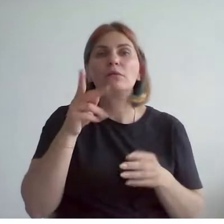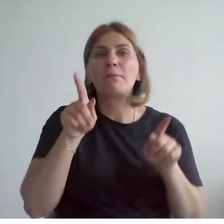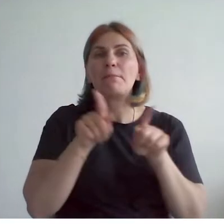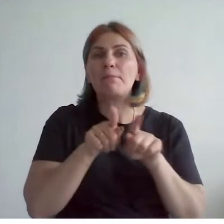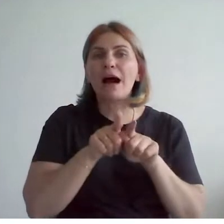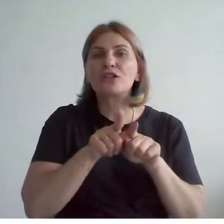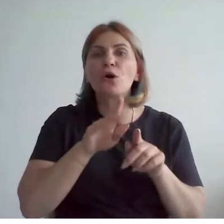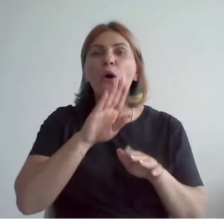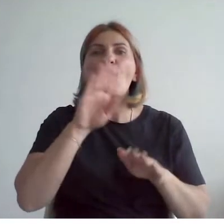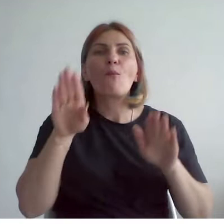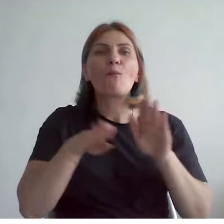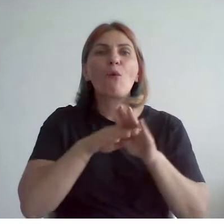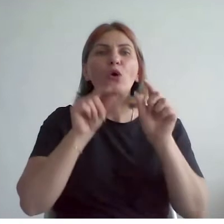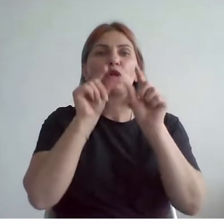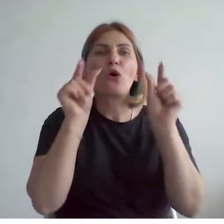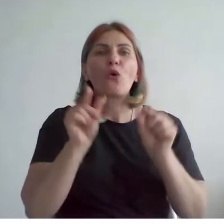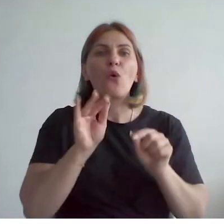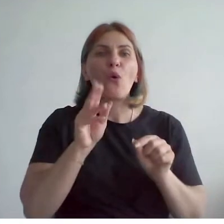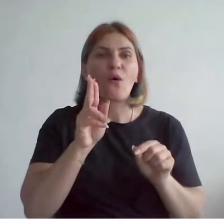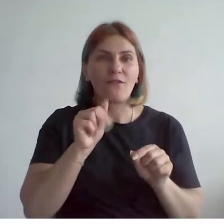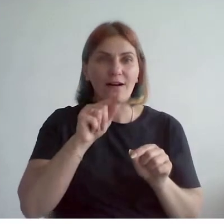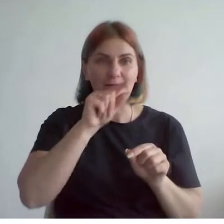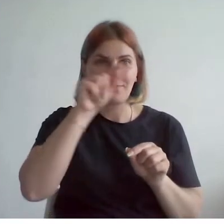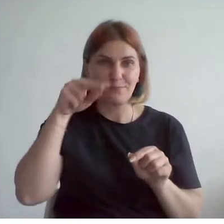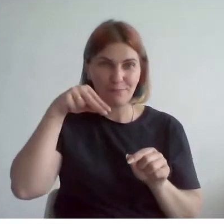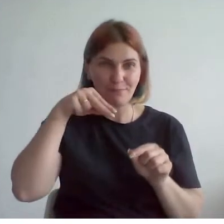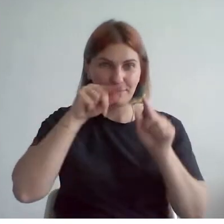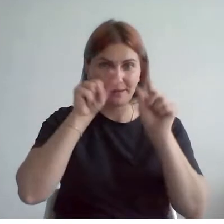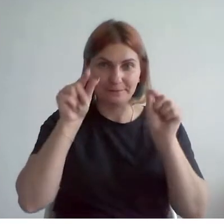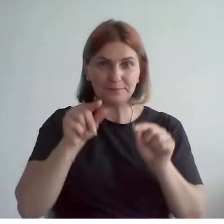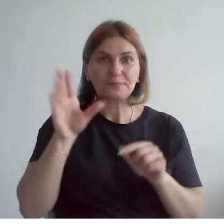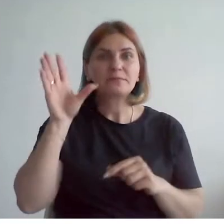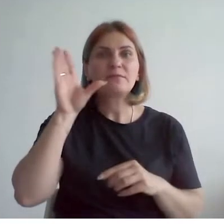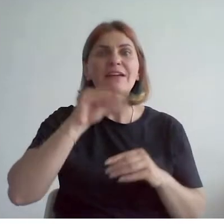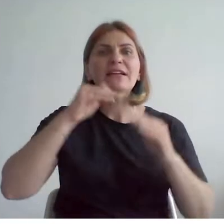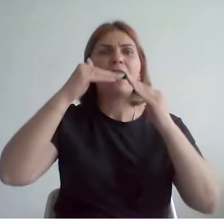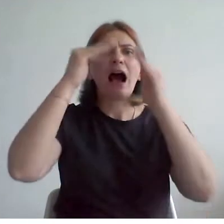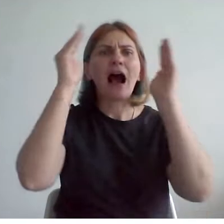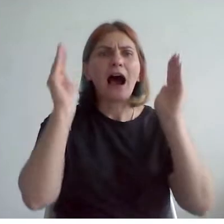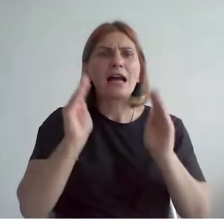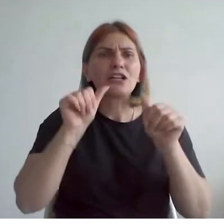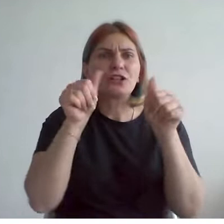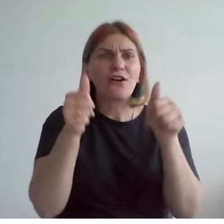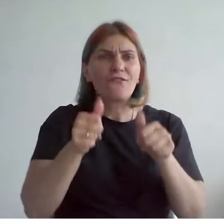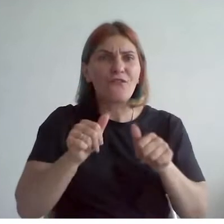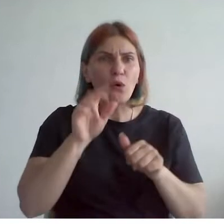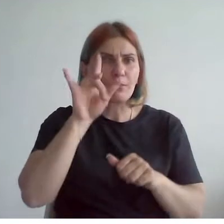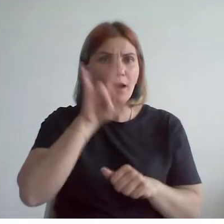подковы, но прямоугольная буквы П. Весь фасад заполнен окнами арочной формы, которая обрамляет